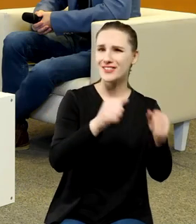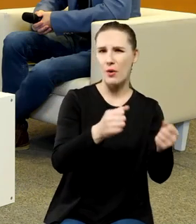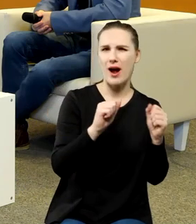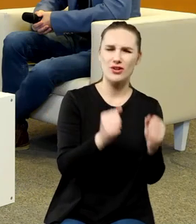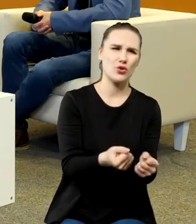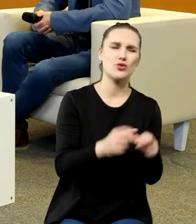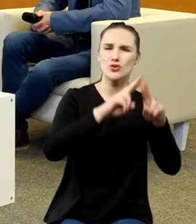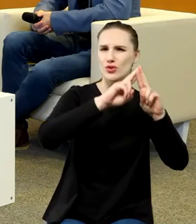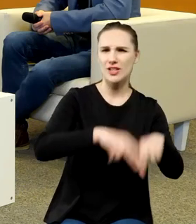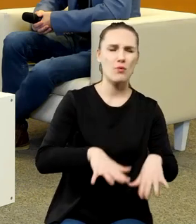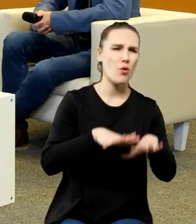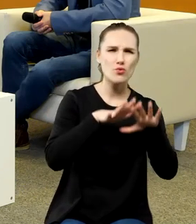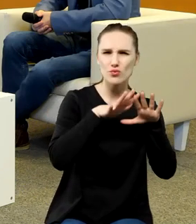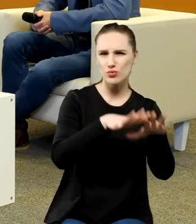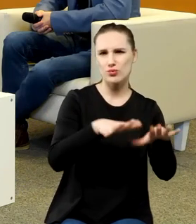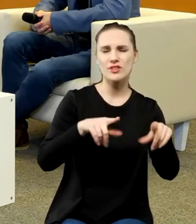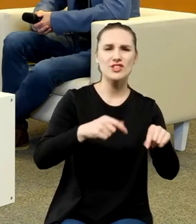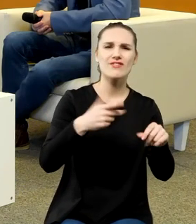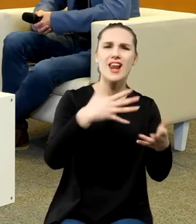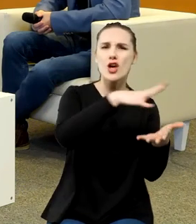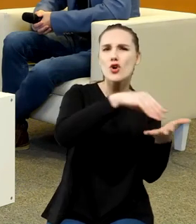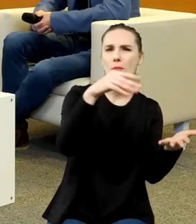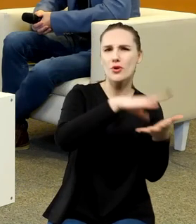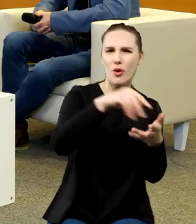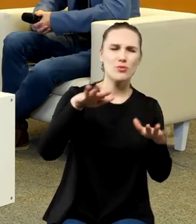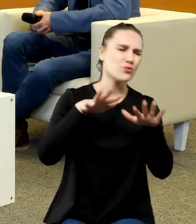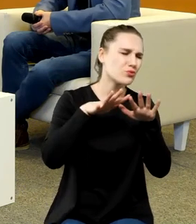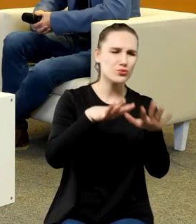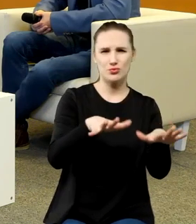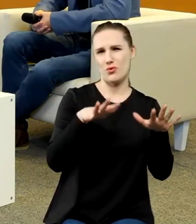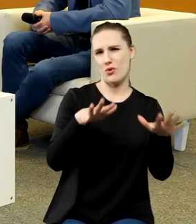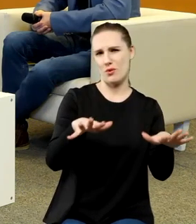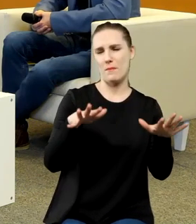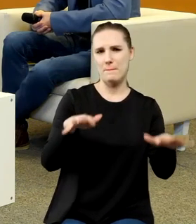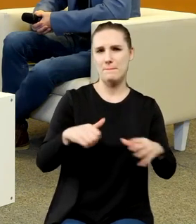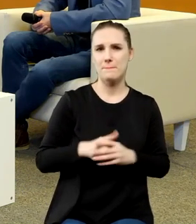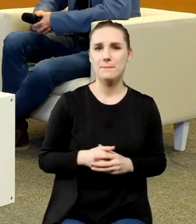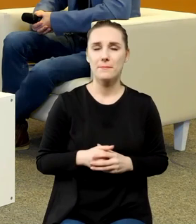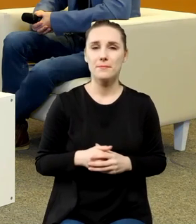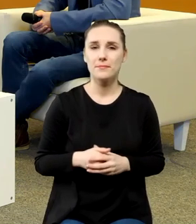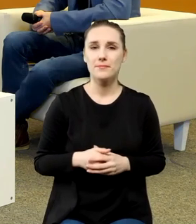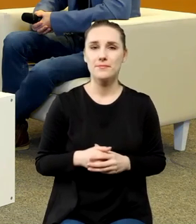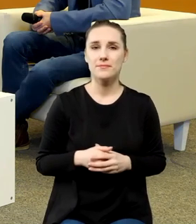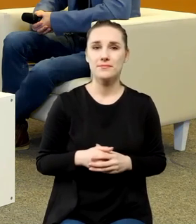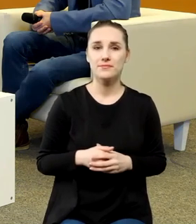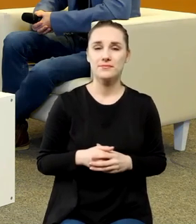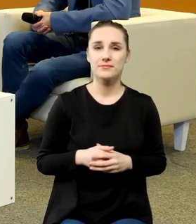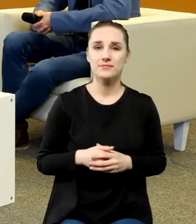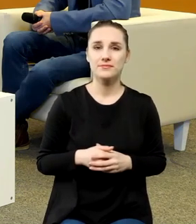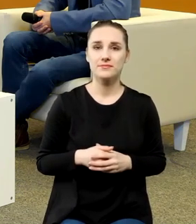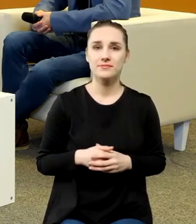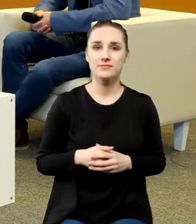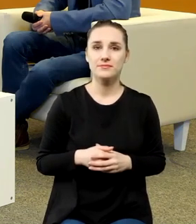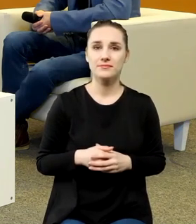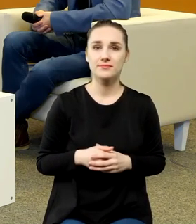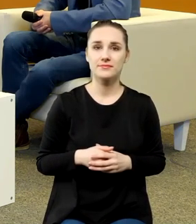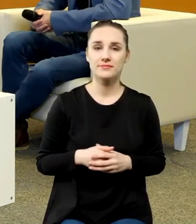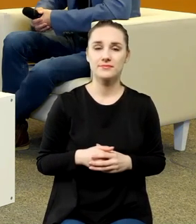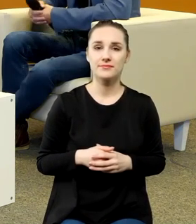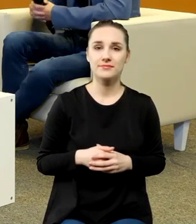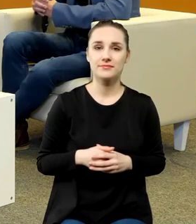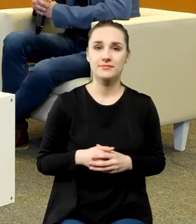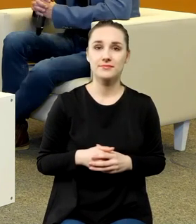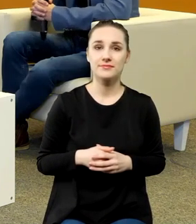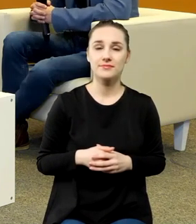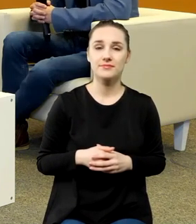zmultiplikowane, jeżeli weźmiemy pod uwagę, że właściwie taki snop światła